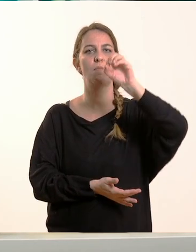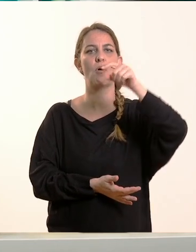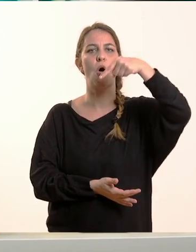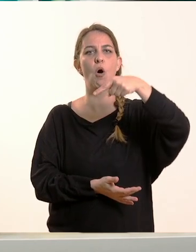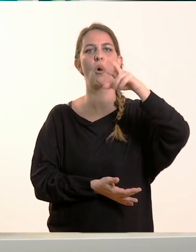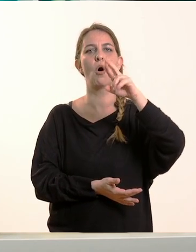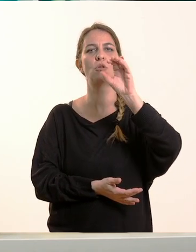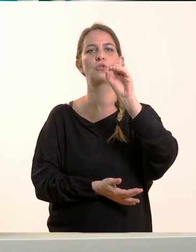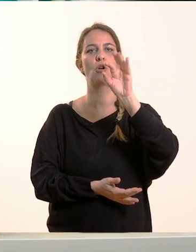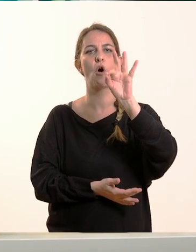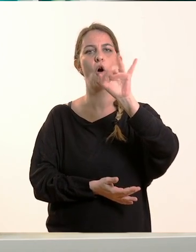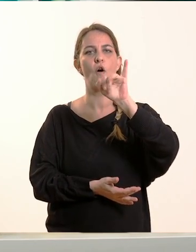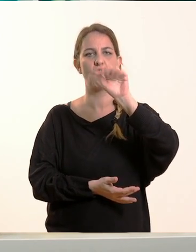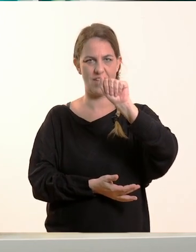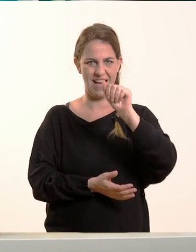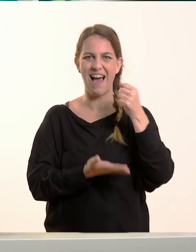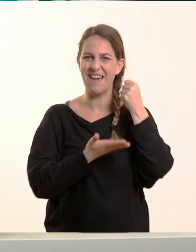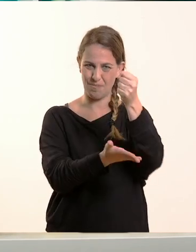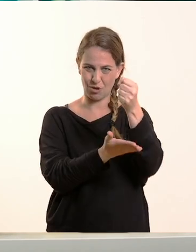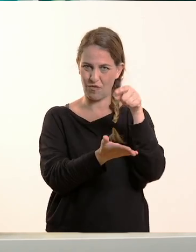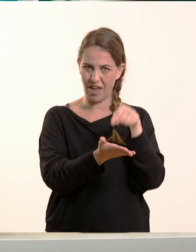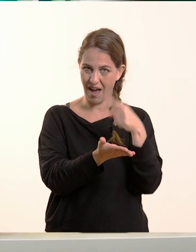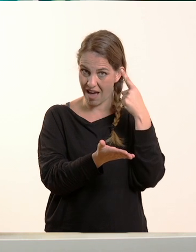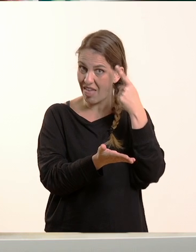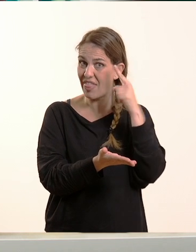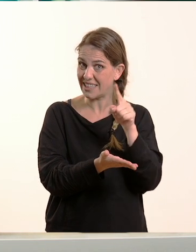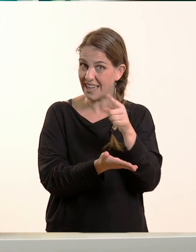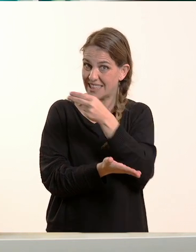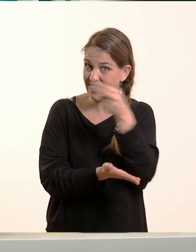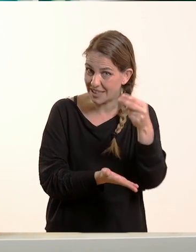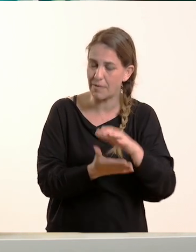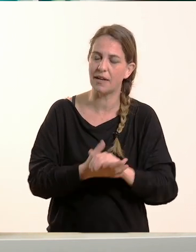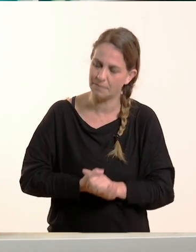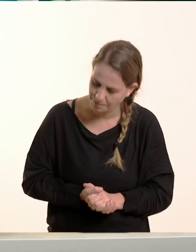που θα ήθελατε να σας εξηγήσω. Για να πάμε να τις δούμε, το λεξιλόγιο.